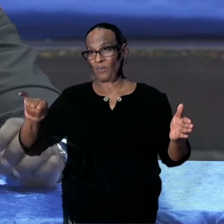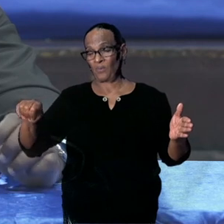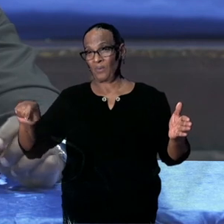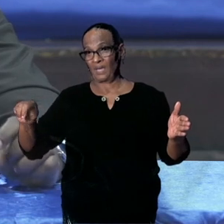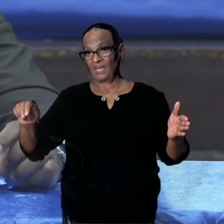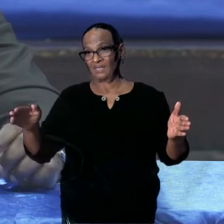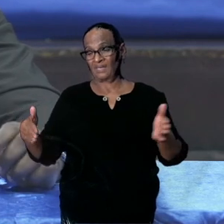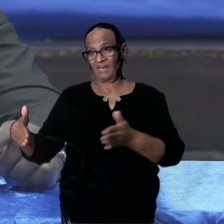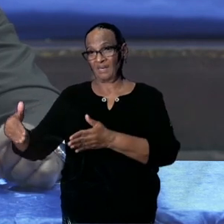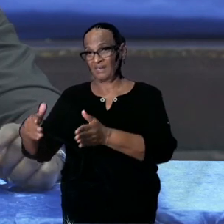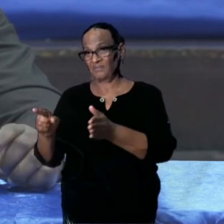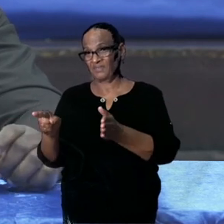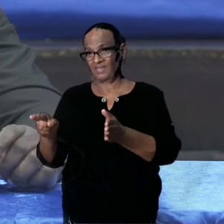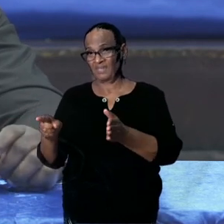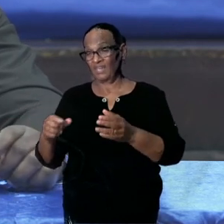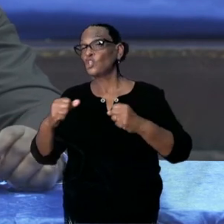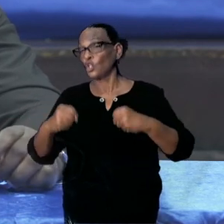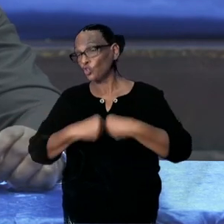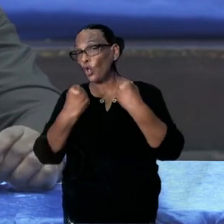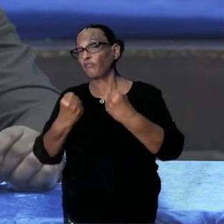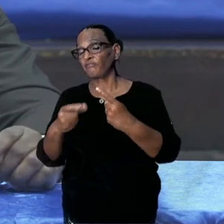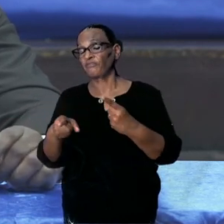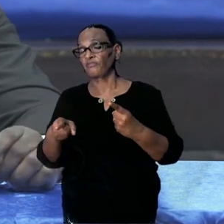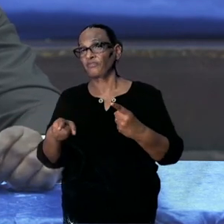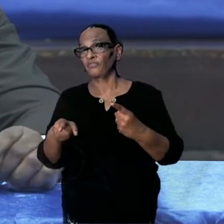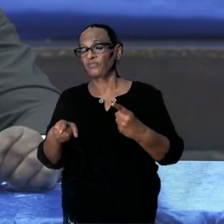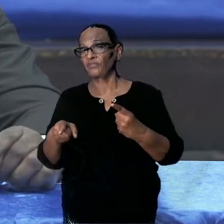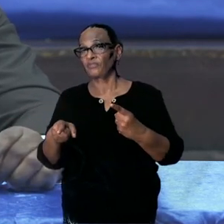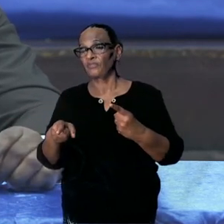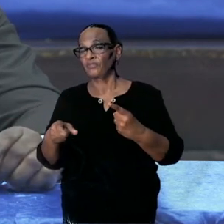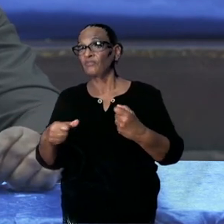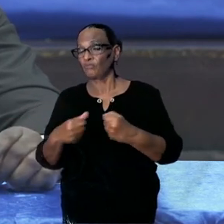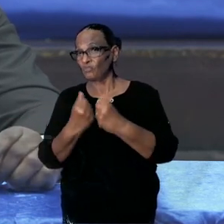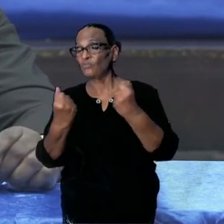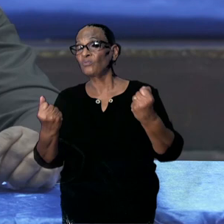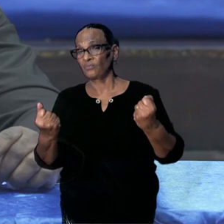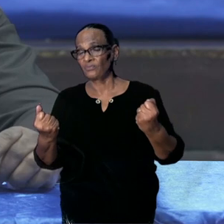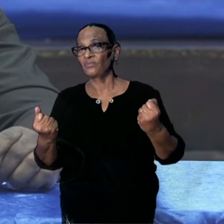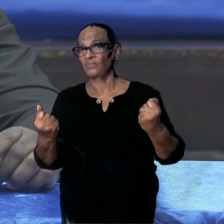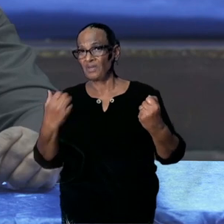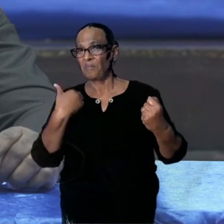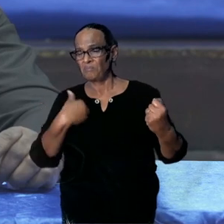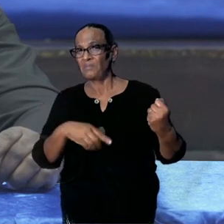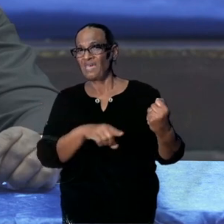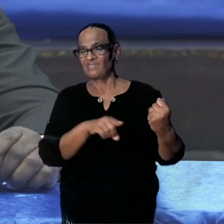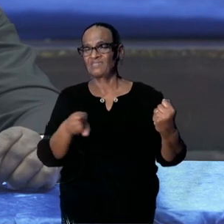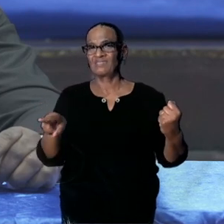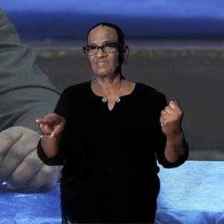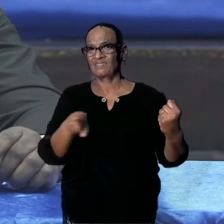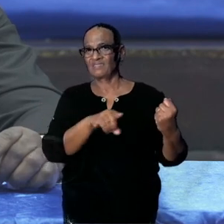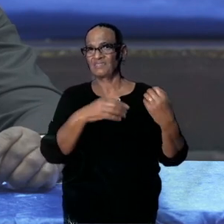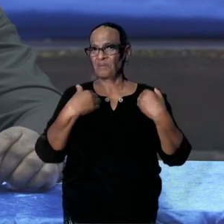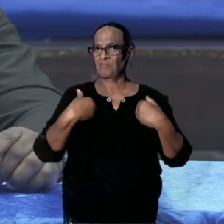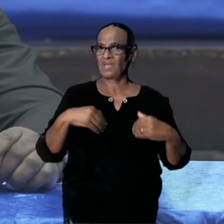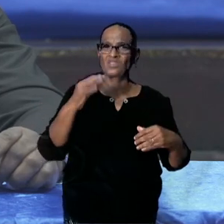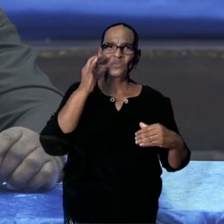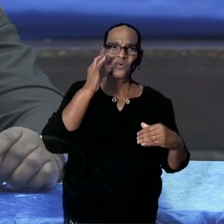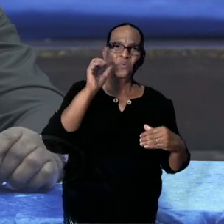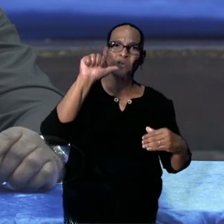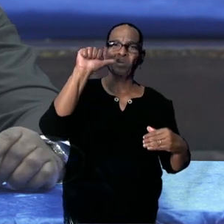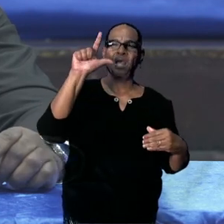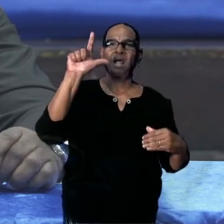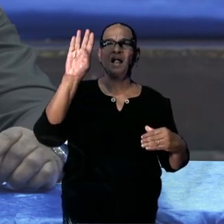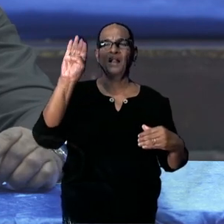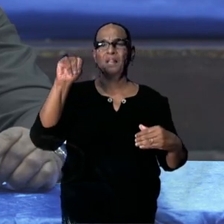Het is een uitdaging, want mensen hebben wonen op Albina,